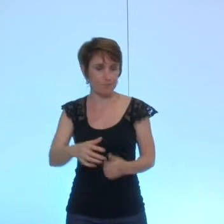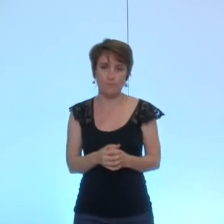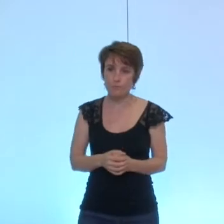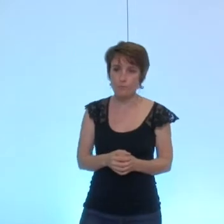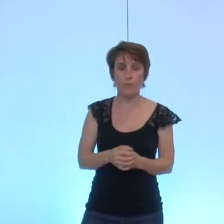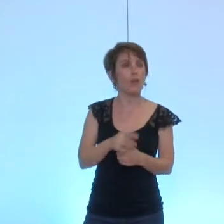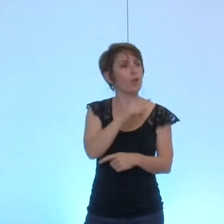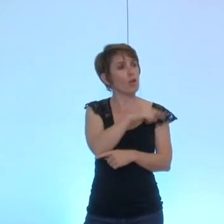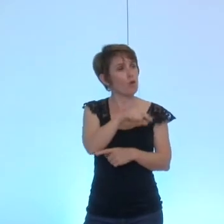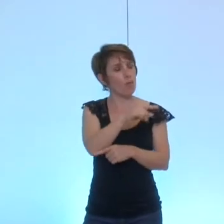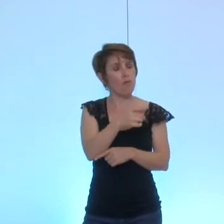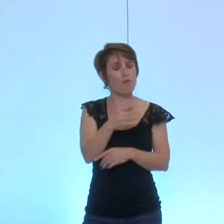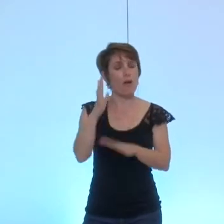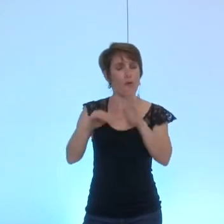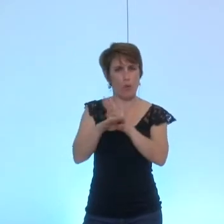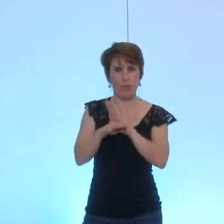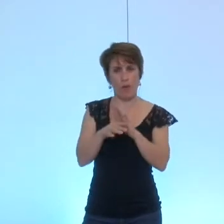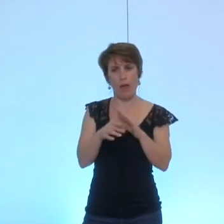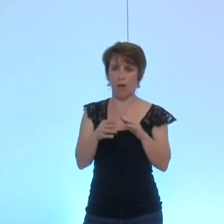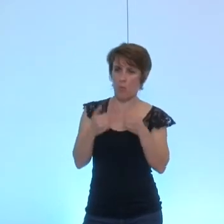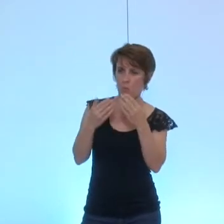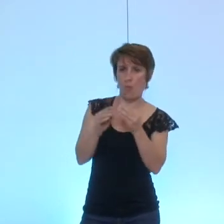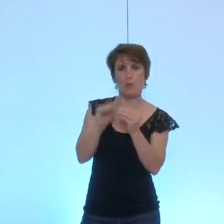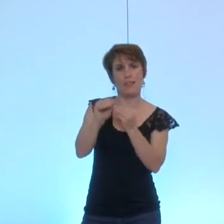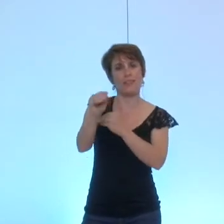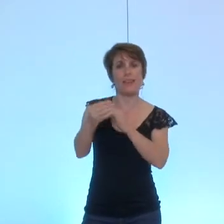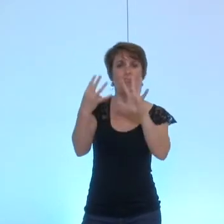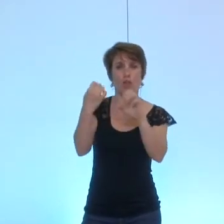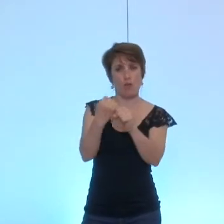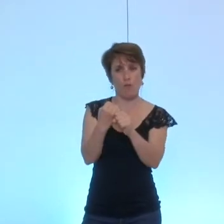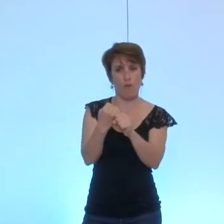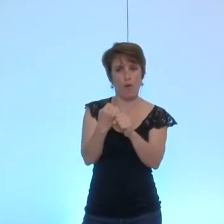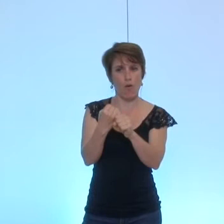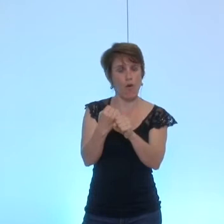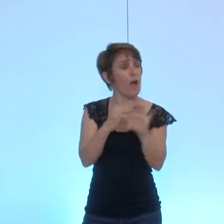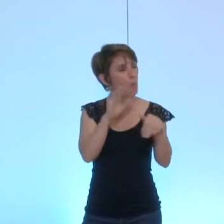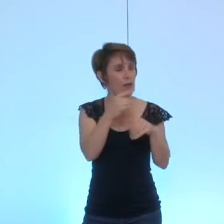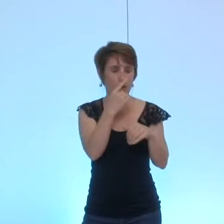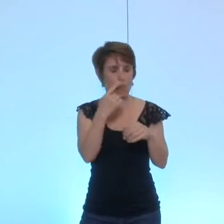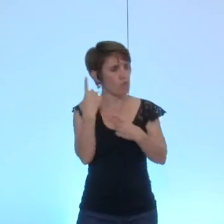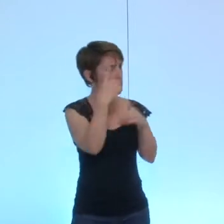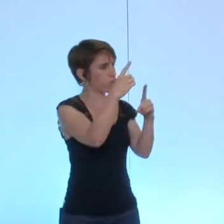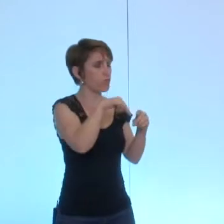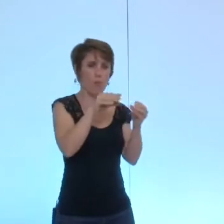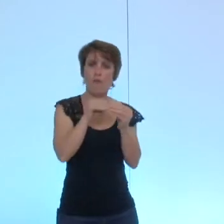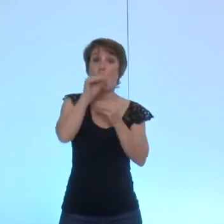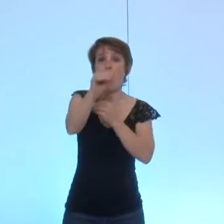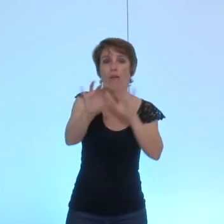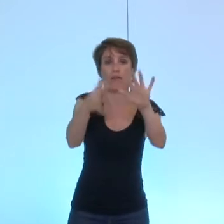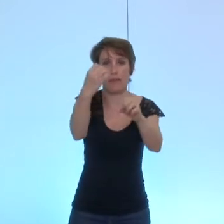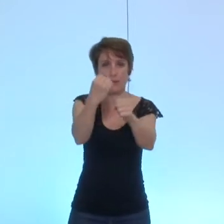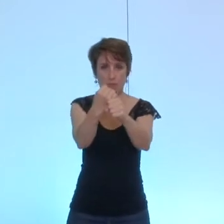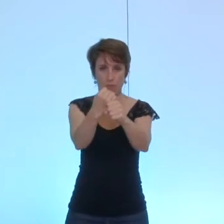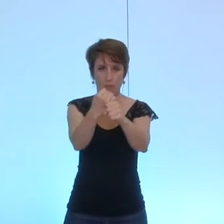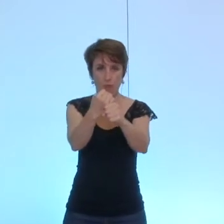'était très court et vous êtes passé à 15 j'ai vérifié l'usage est quand même plutôt de 18 ou de 25 ans mais au delà ce qui